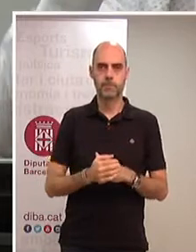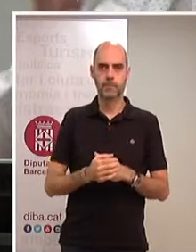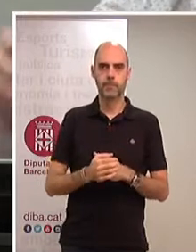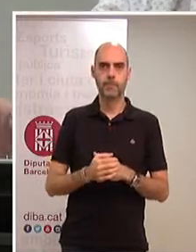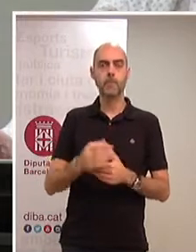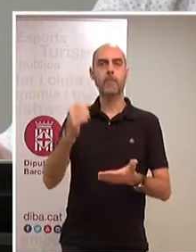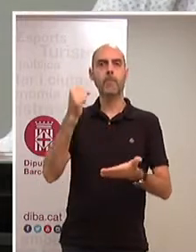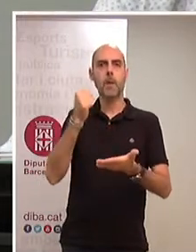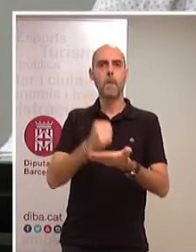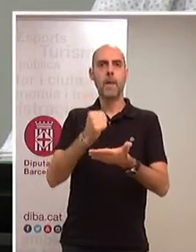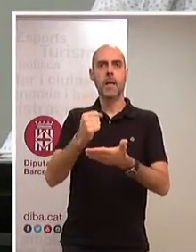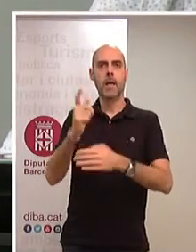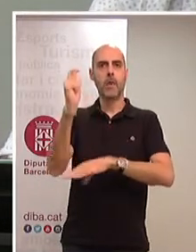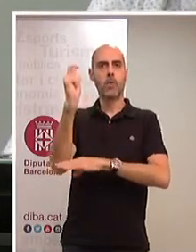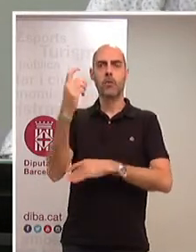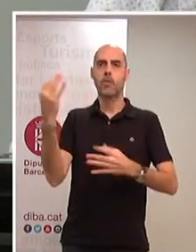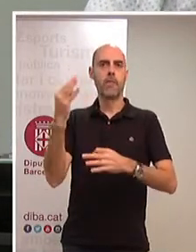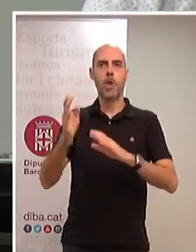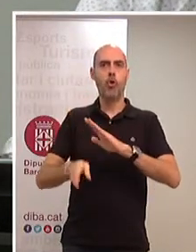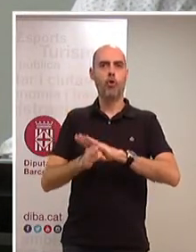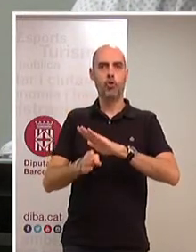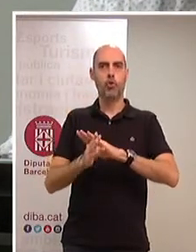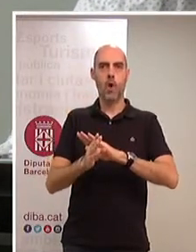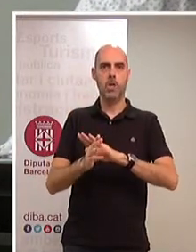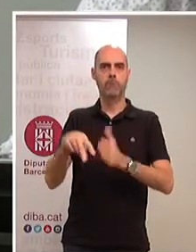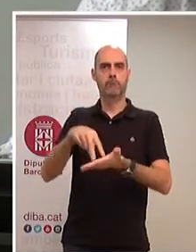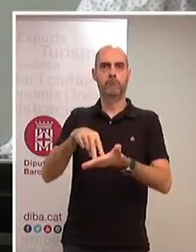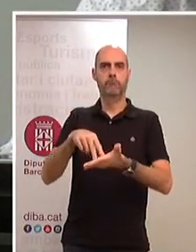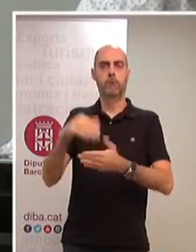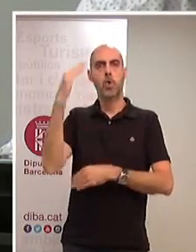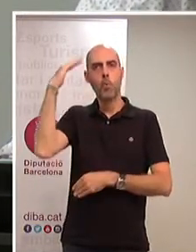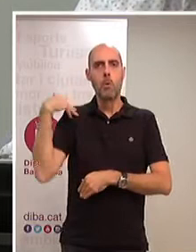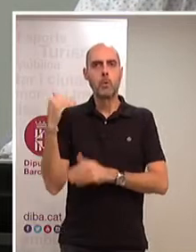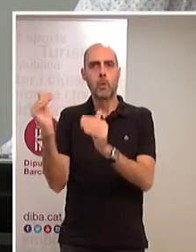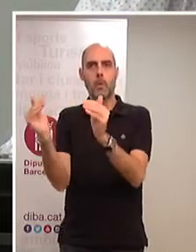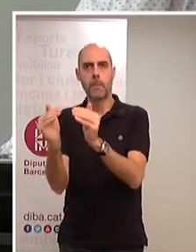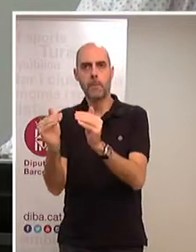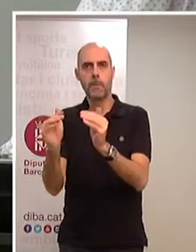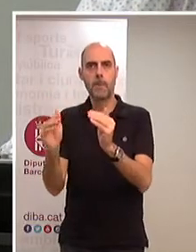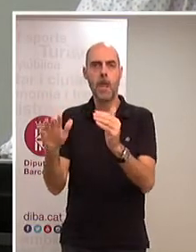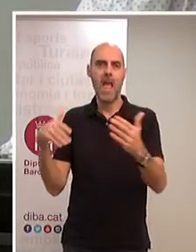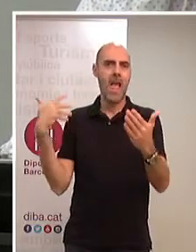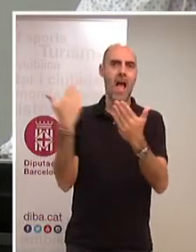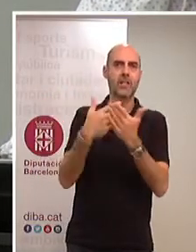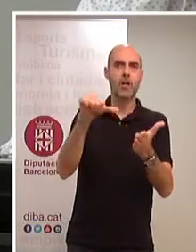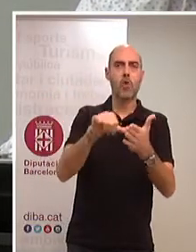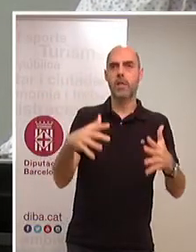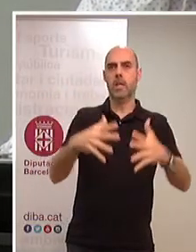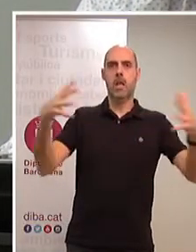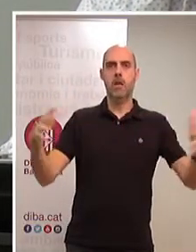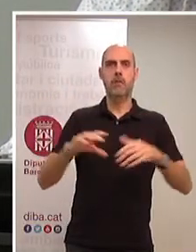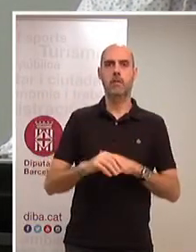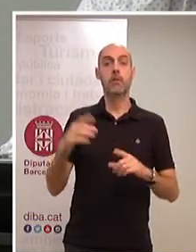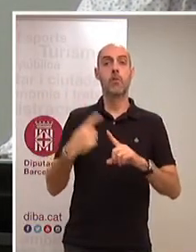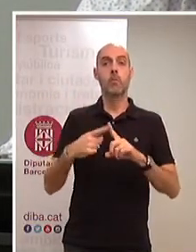institució ha de continuar present, des dels pobles més petits fins a les ciutats més grans, perquè estic segura